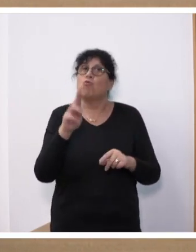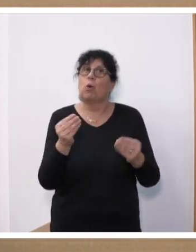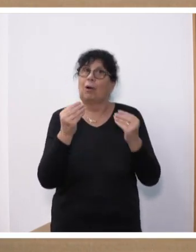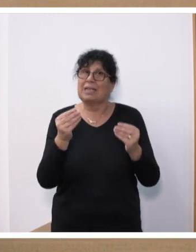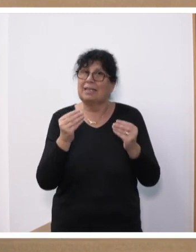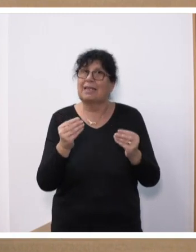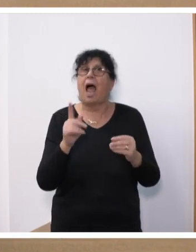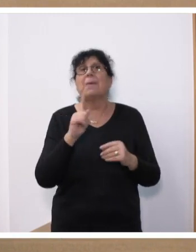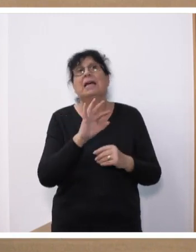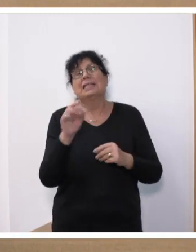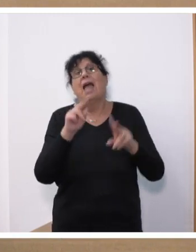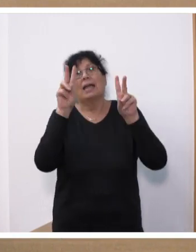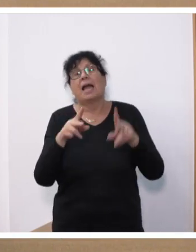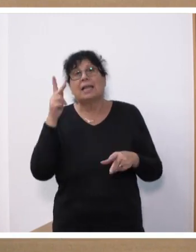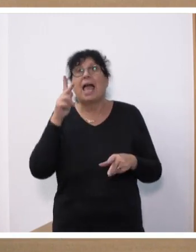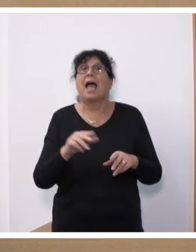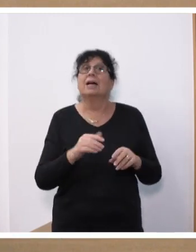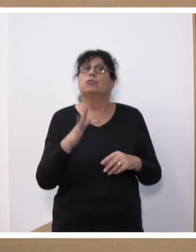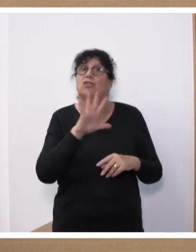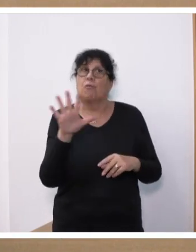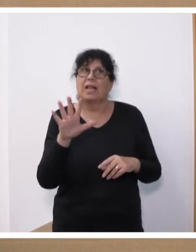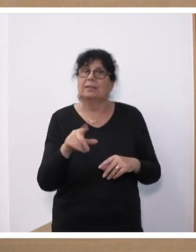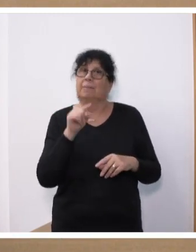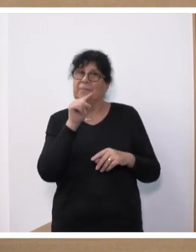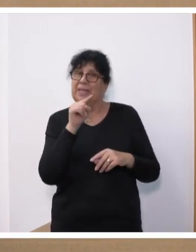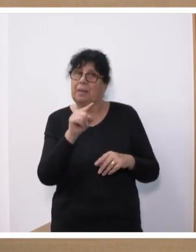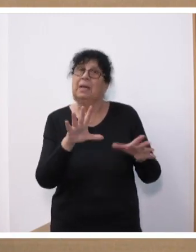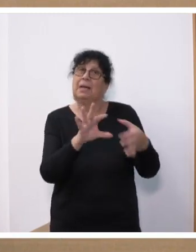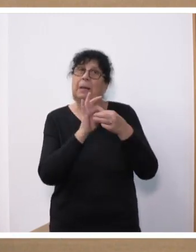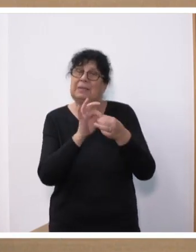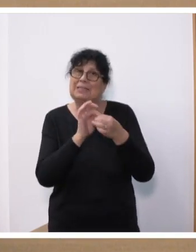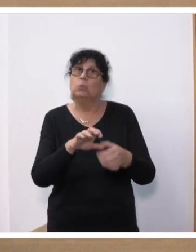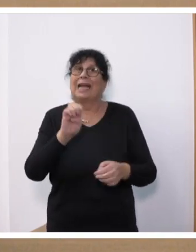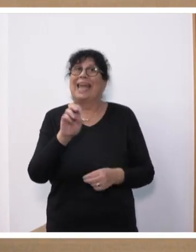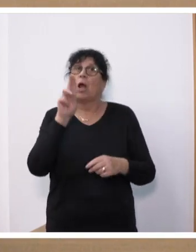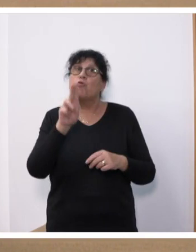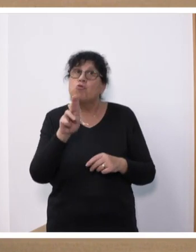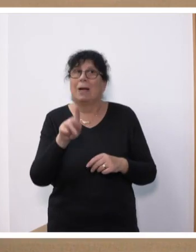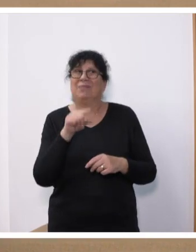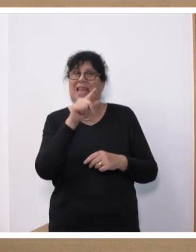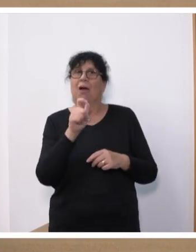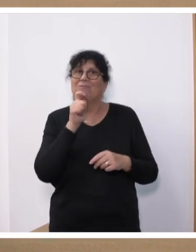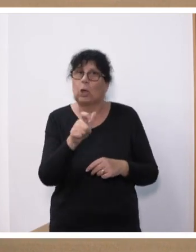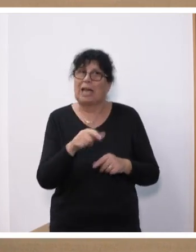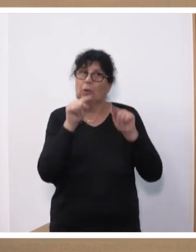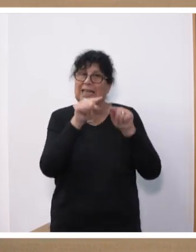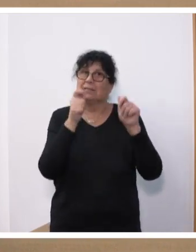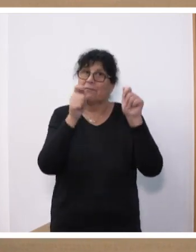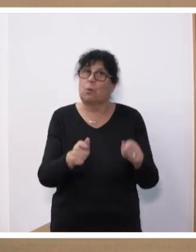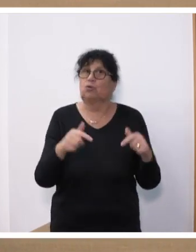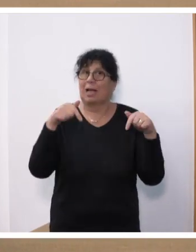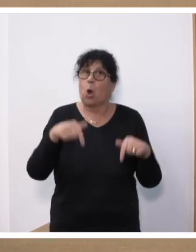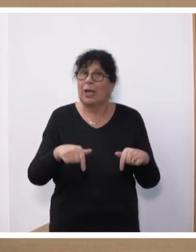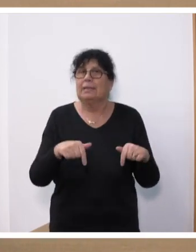sehr geehrter Herr Schaufert, in Bezug auf EU-Bürger ist jedenfalls der Wortlaut Ihres Vorschlags, wie wir heute vorstellen,